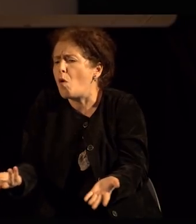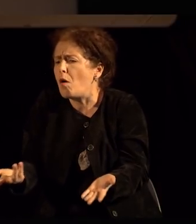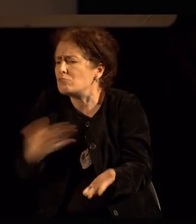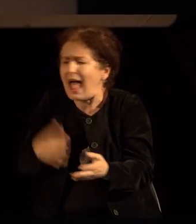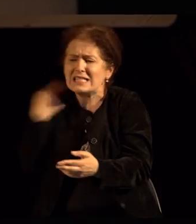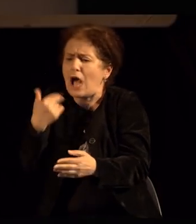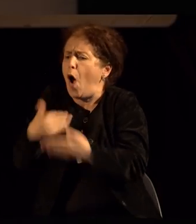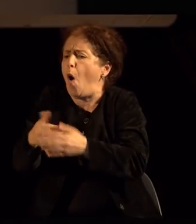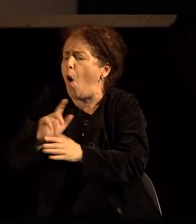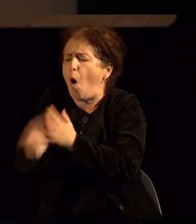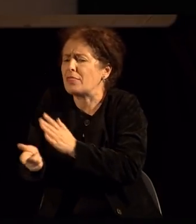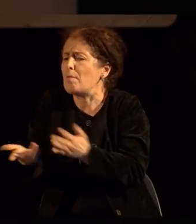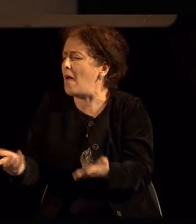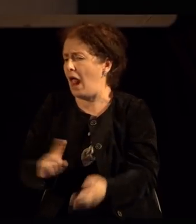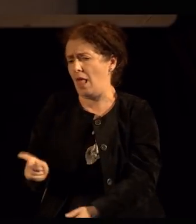брзаш?